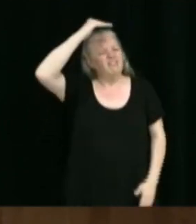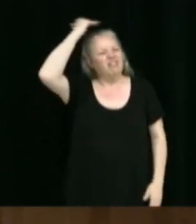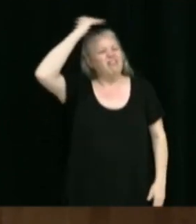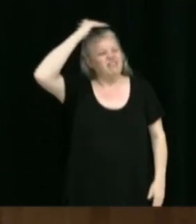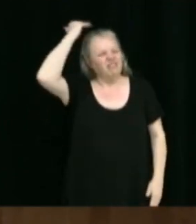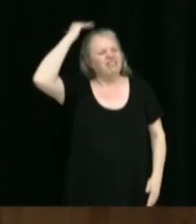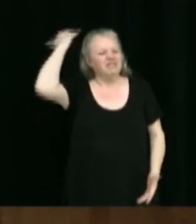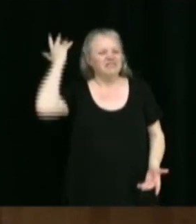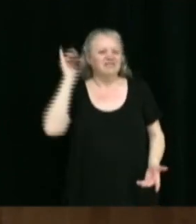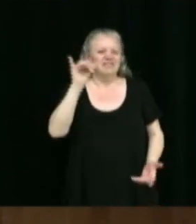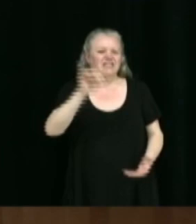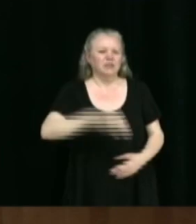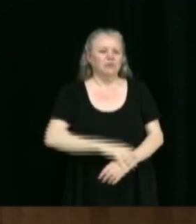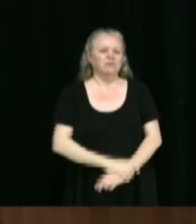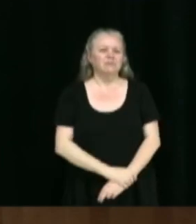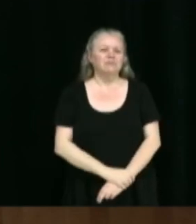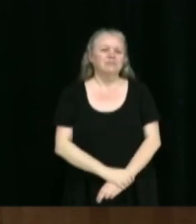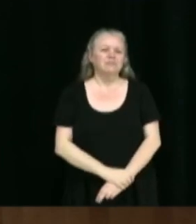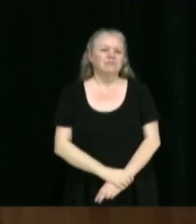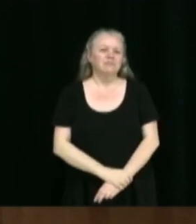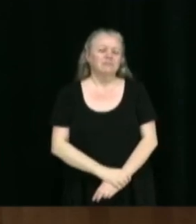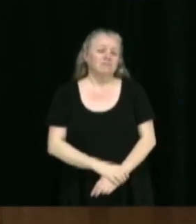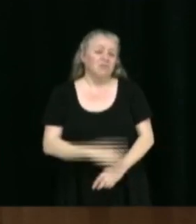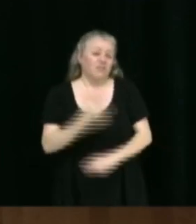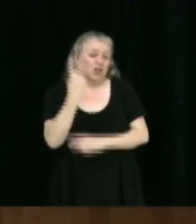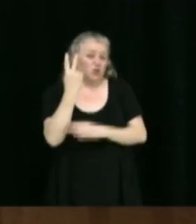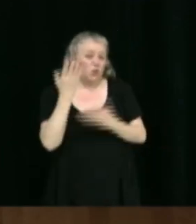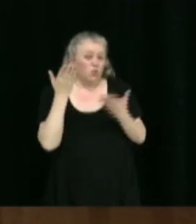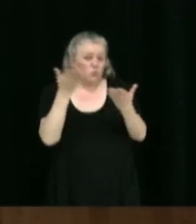rôle bol. Donc c'est ça, j'avais ces deux